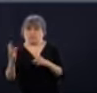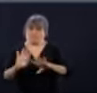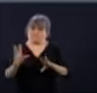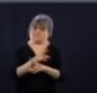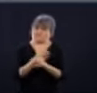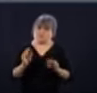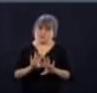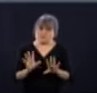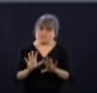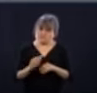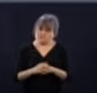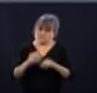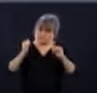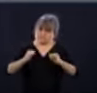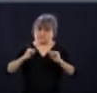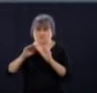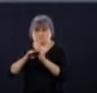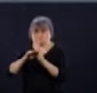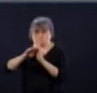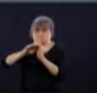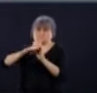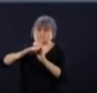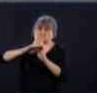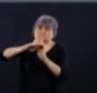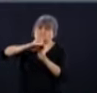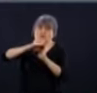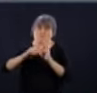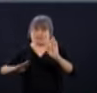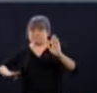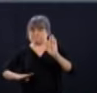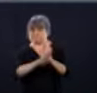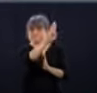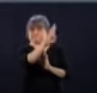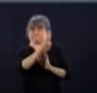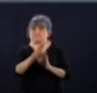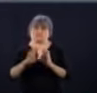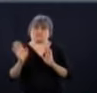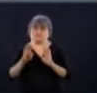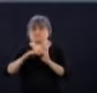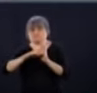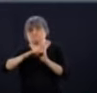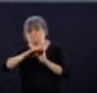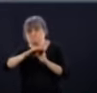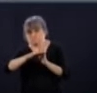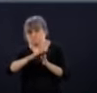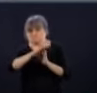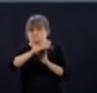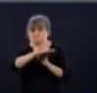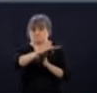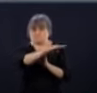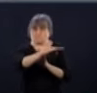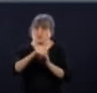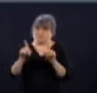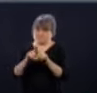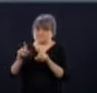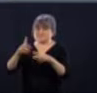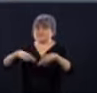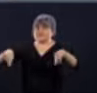du tout de façon exponentielle. Puis ça va dépendre de la capacité du territoire à absorber des nombres de cas.